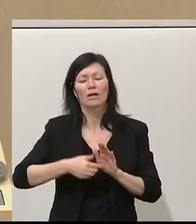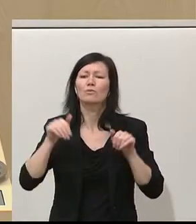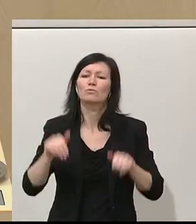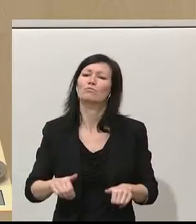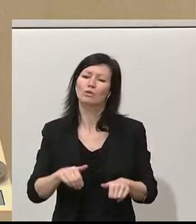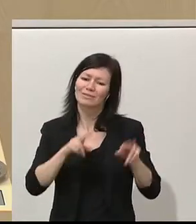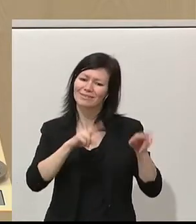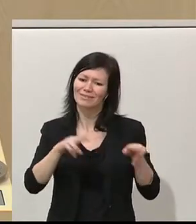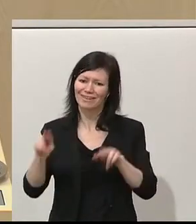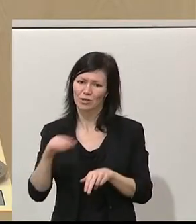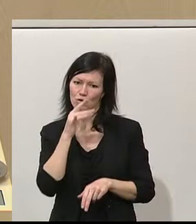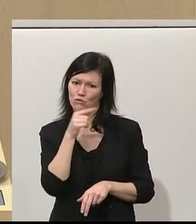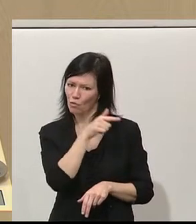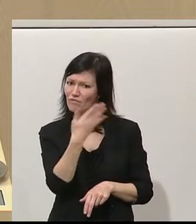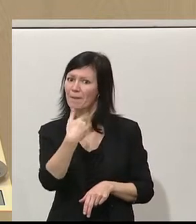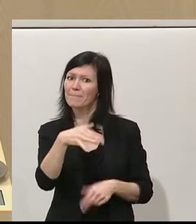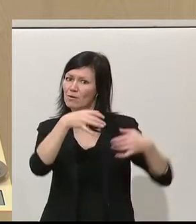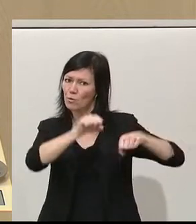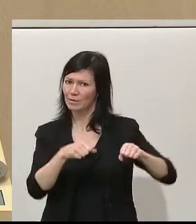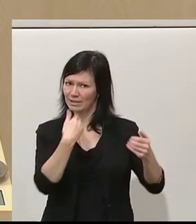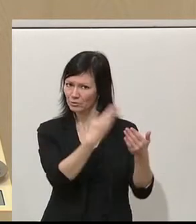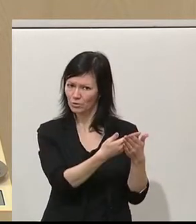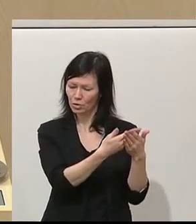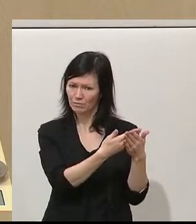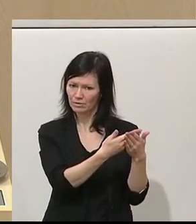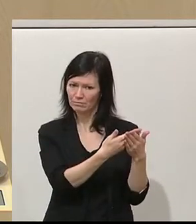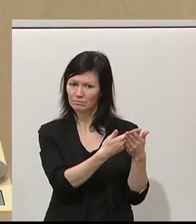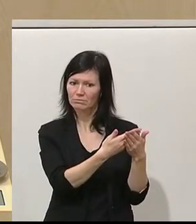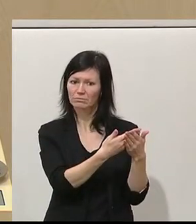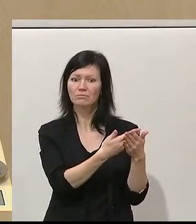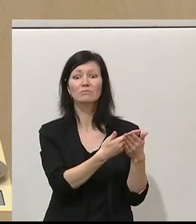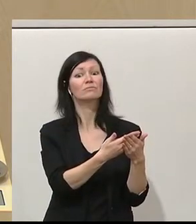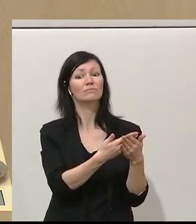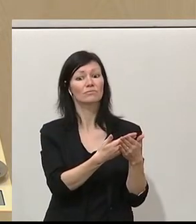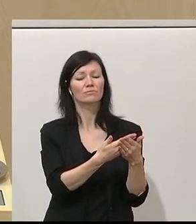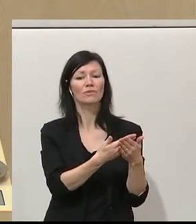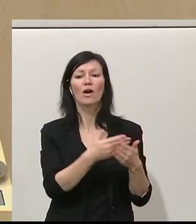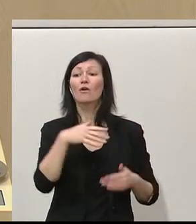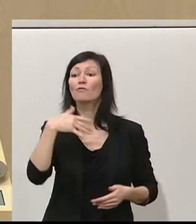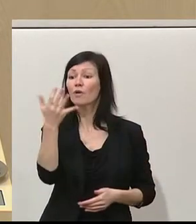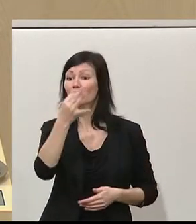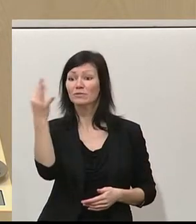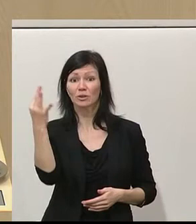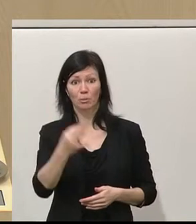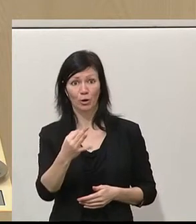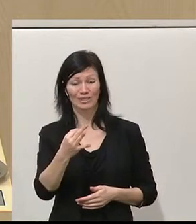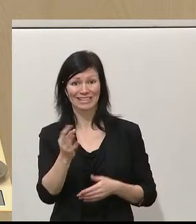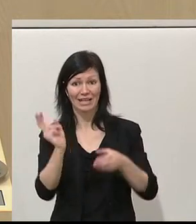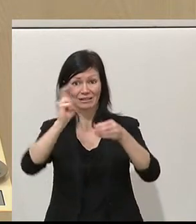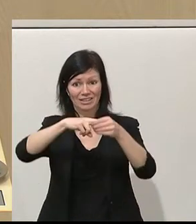Prüfkompetenzen erhält und von 50 auf 25 Prozent runter bestattlicher